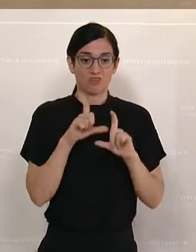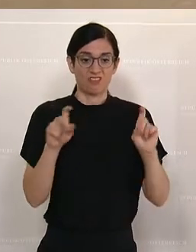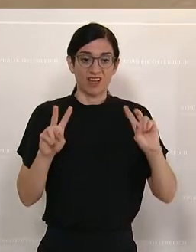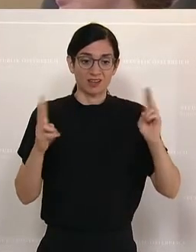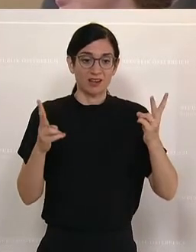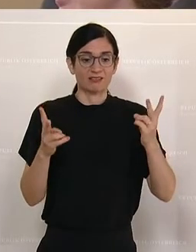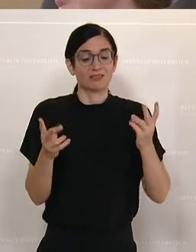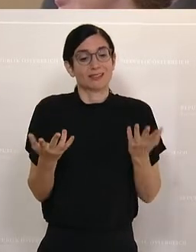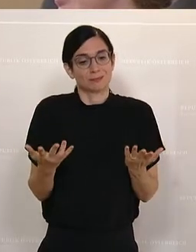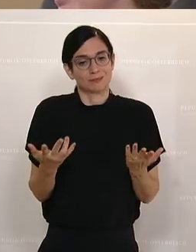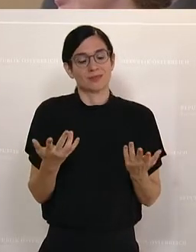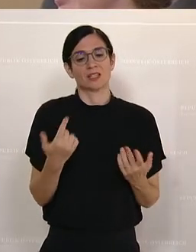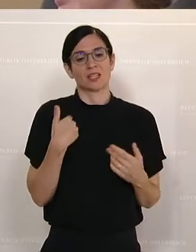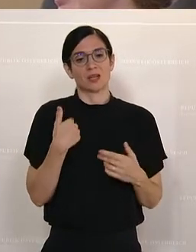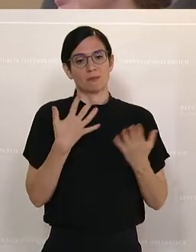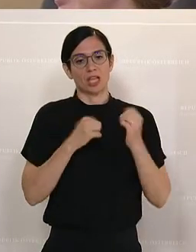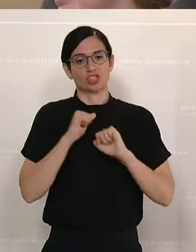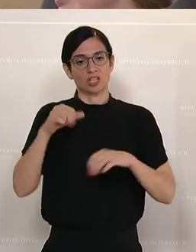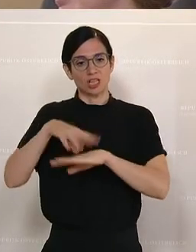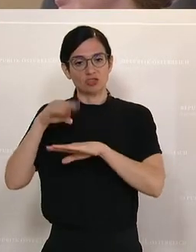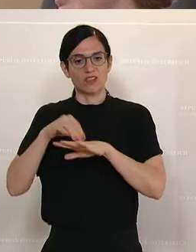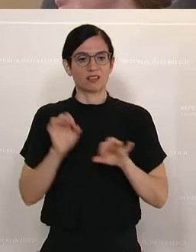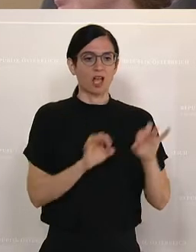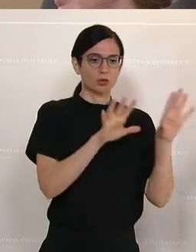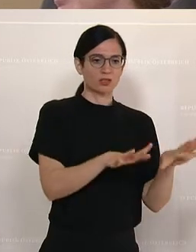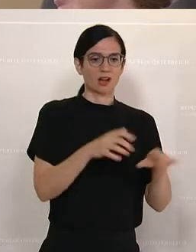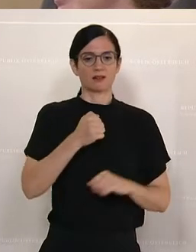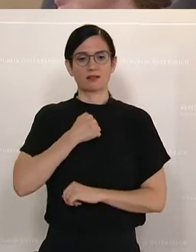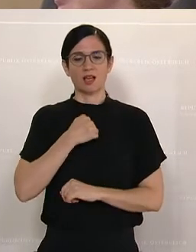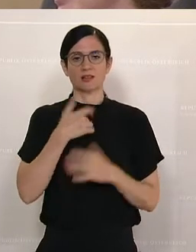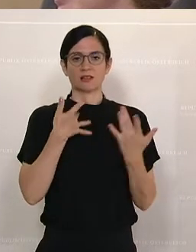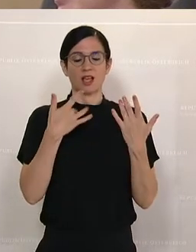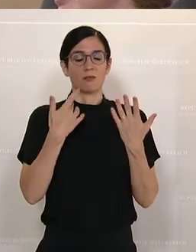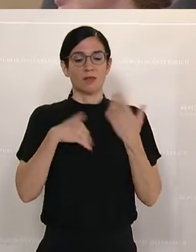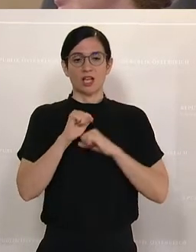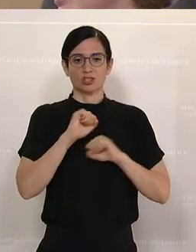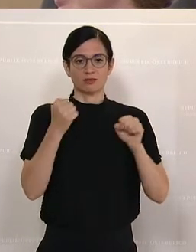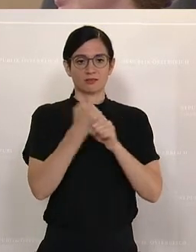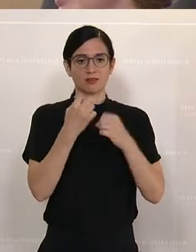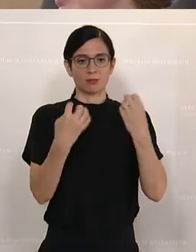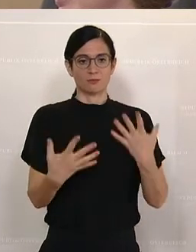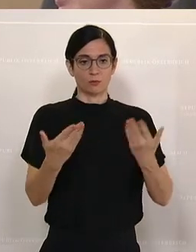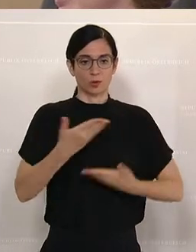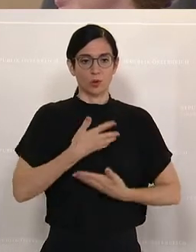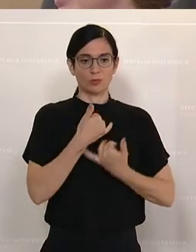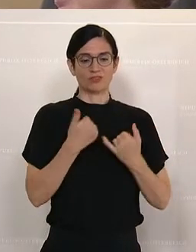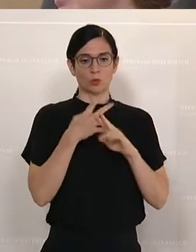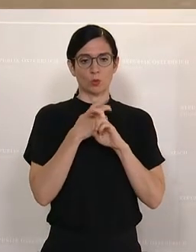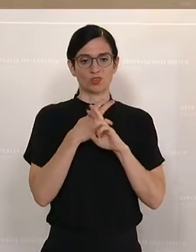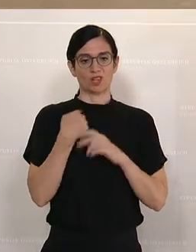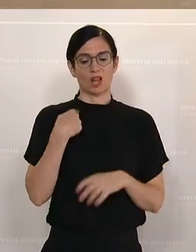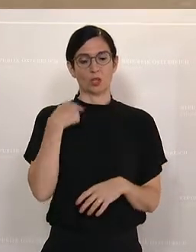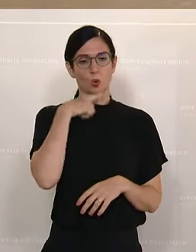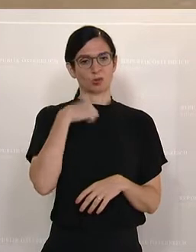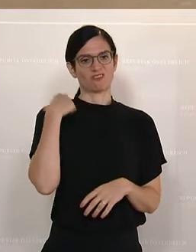solche guten Kräfte schneller in Schweden, in Australien, in Kanada eine Arbeitsbewilligung bekommen, als bei uns die Rot-Weiß